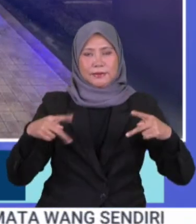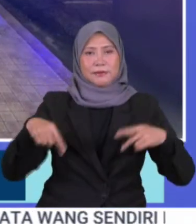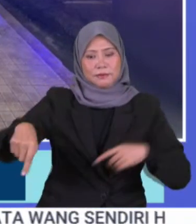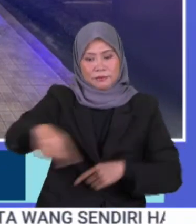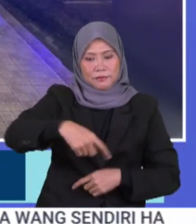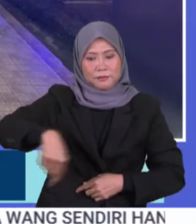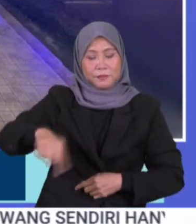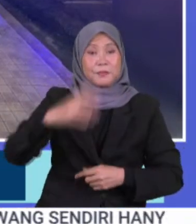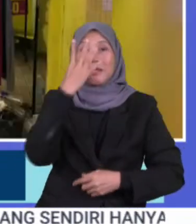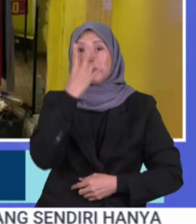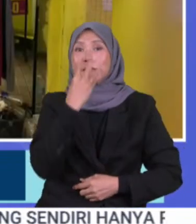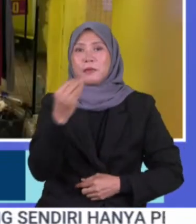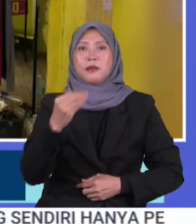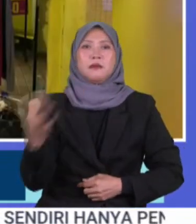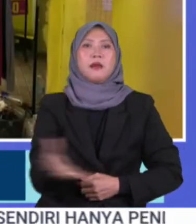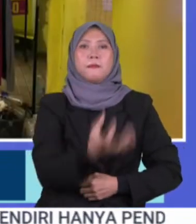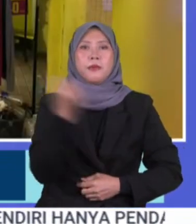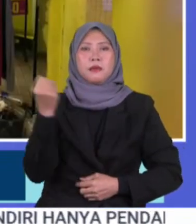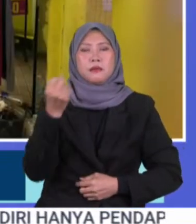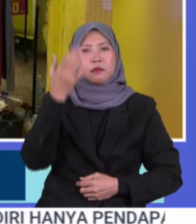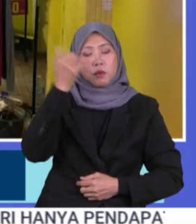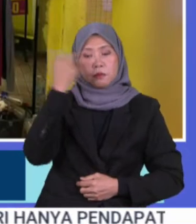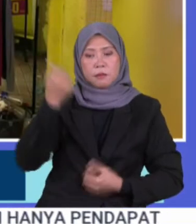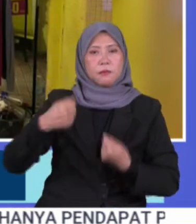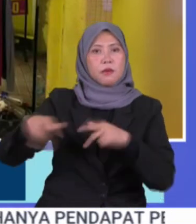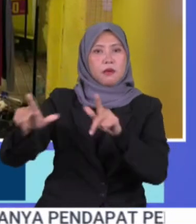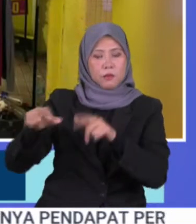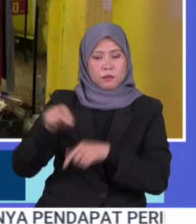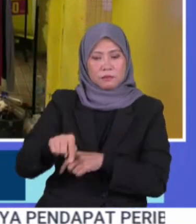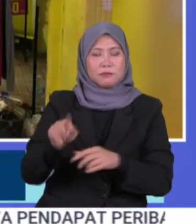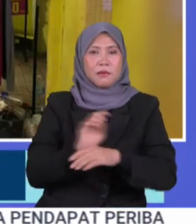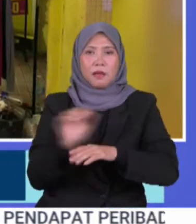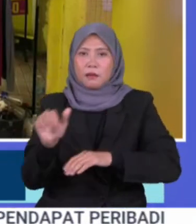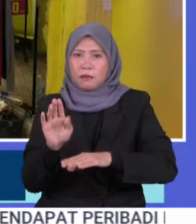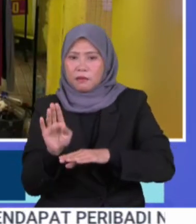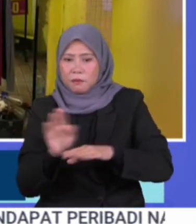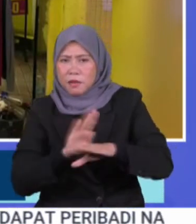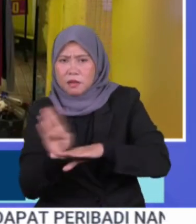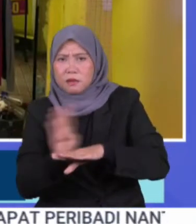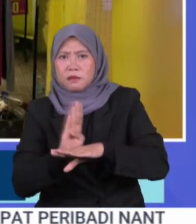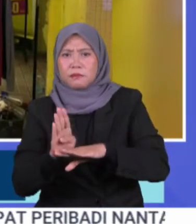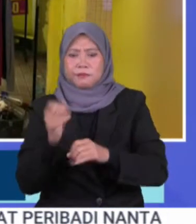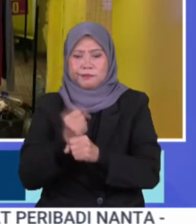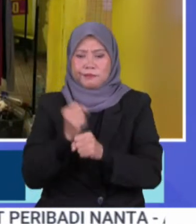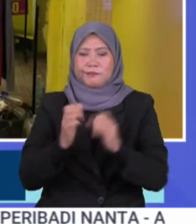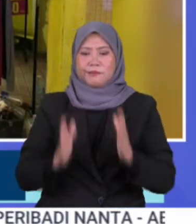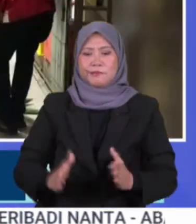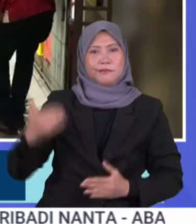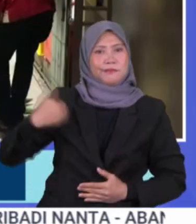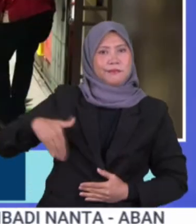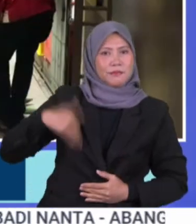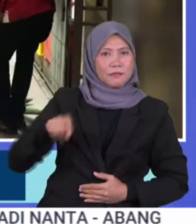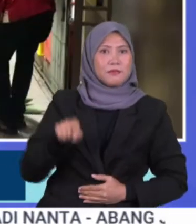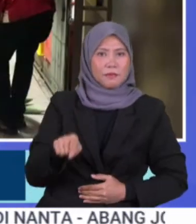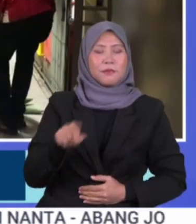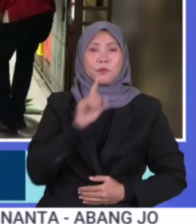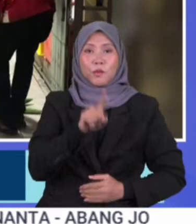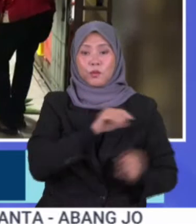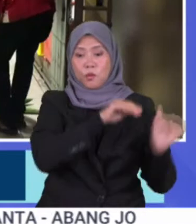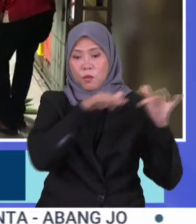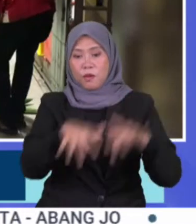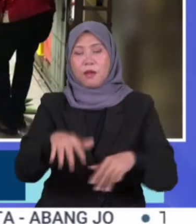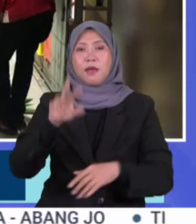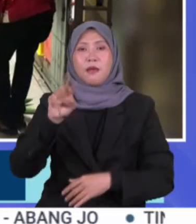Bandar Tunggal Seremban disita kerana membenarkan aktiviti itu dilakukan pekerja warga asing Sekol Negeri berkata serbuan dilakukan